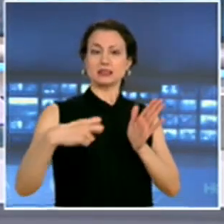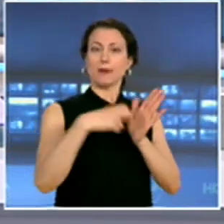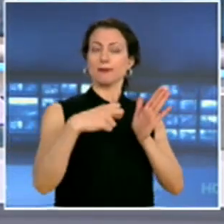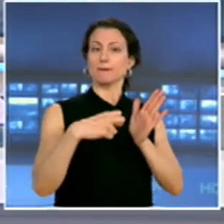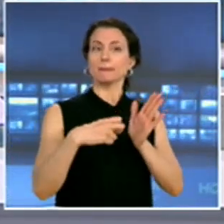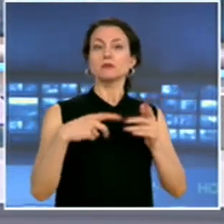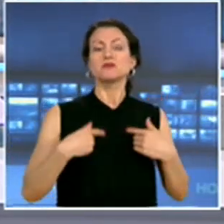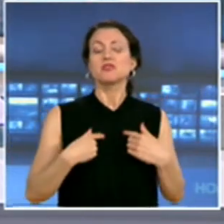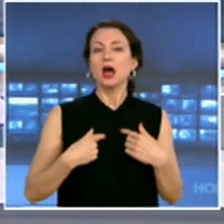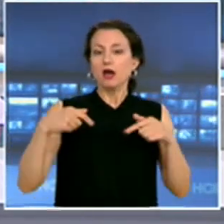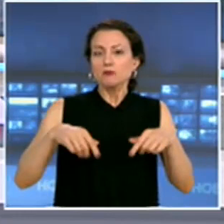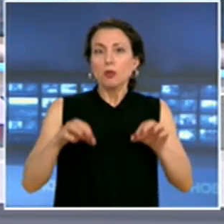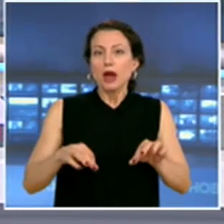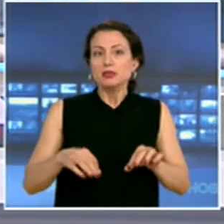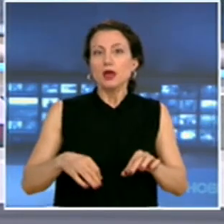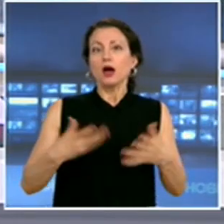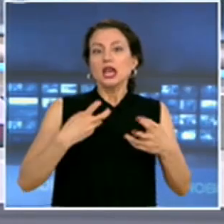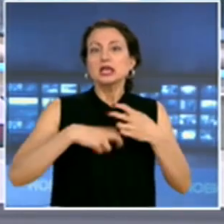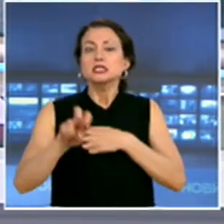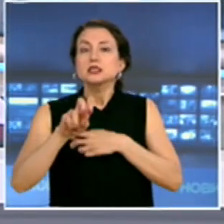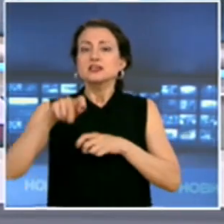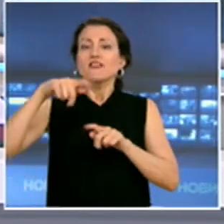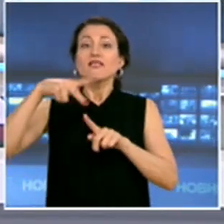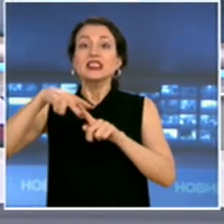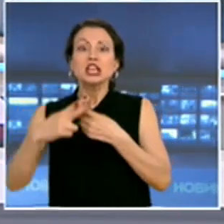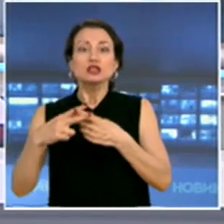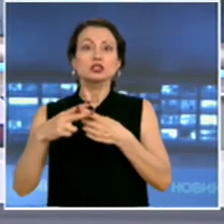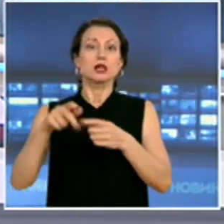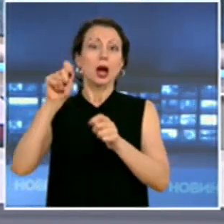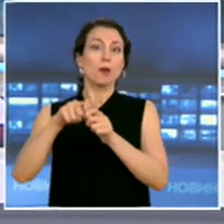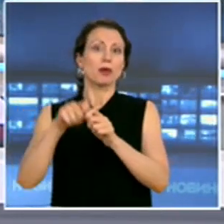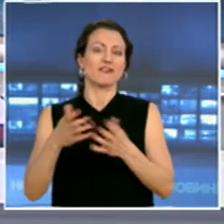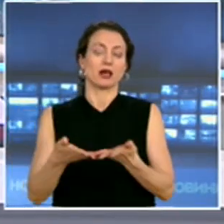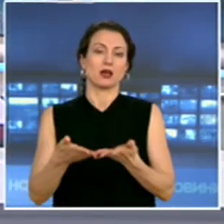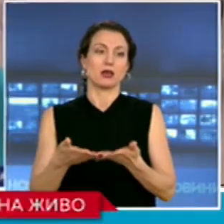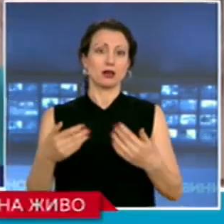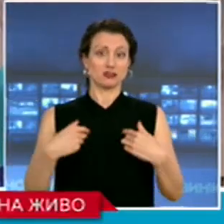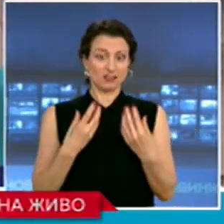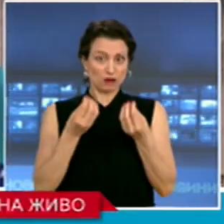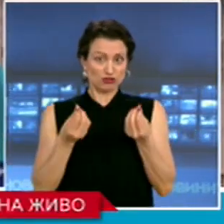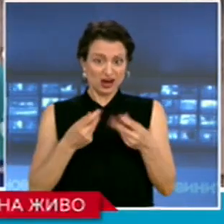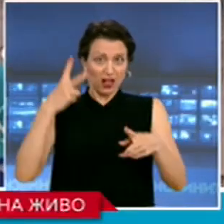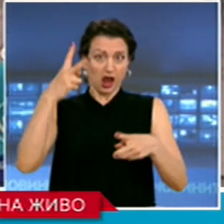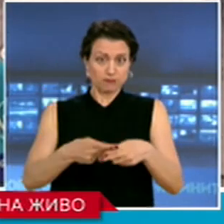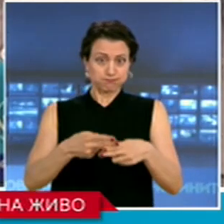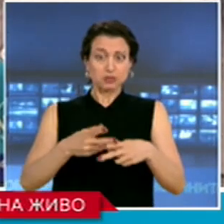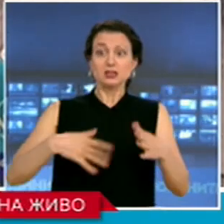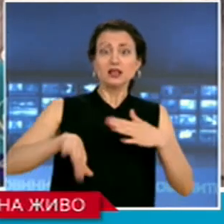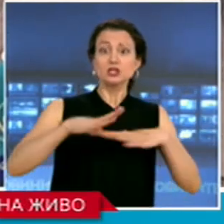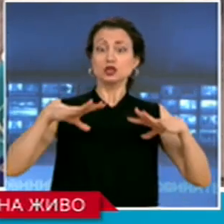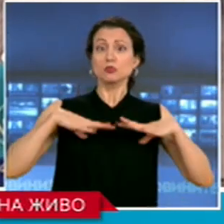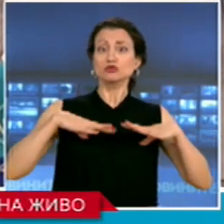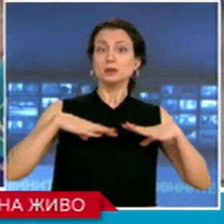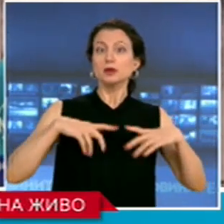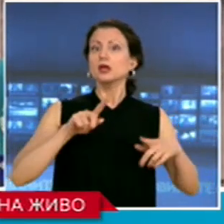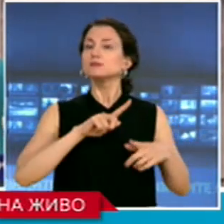среда. Това сте наясно преди минути от пресъобщение на Българското външно министерство. А означава ли това стоп на почивките в Гърция до среда?